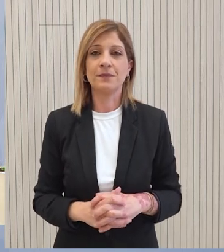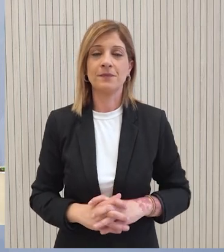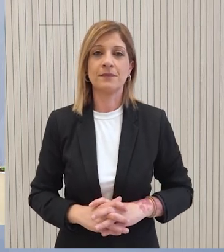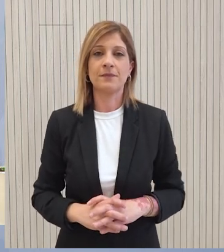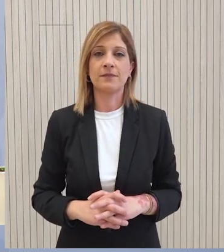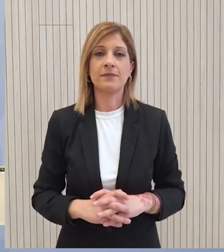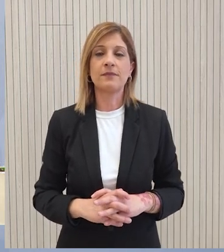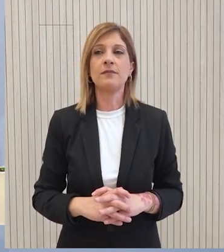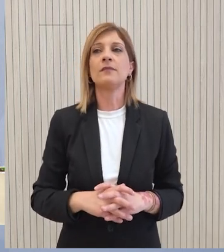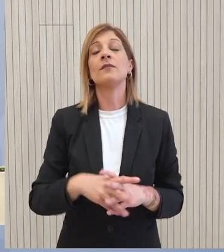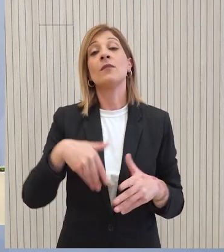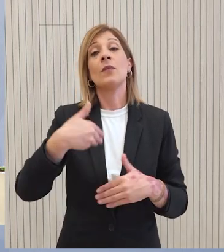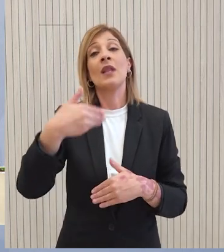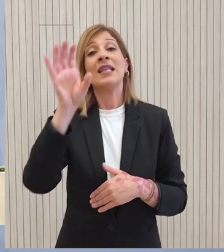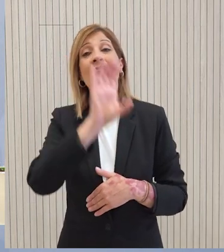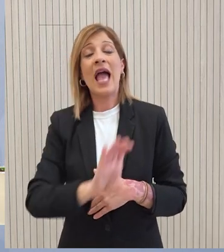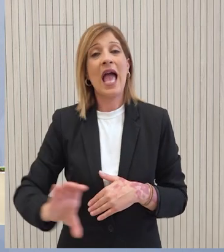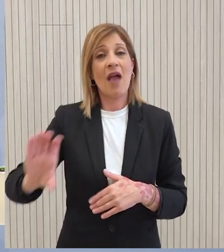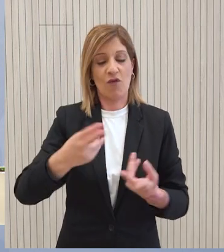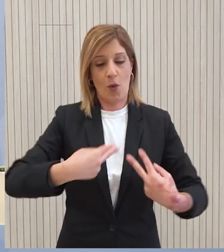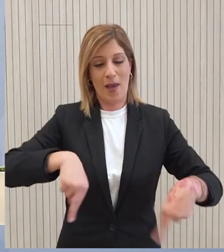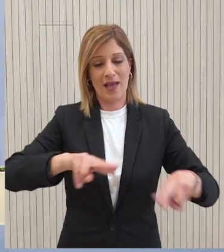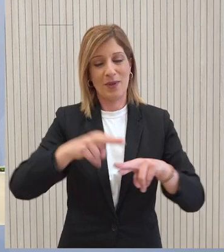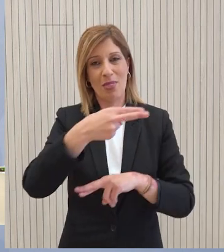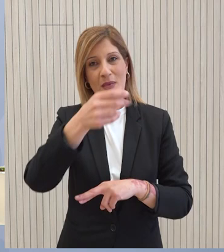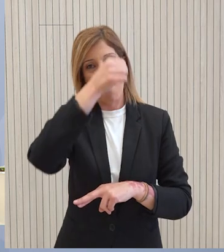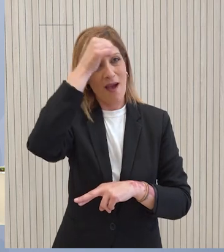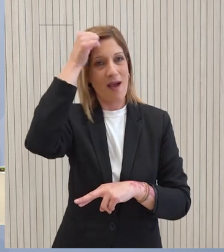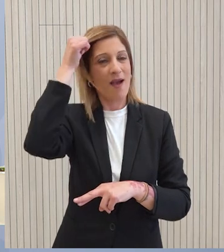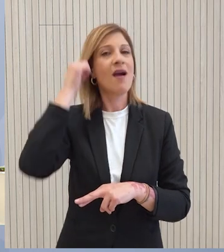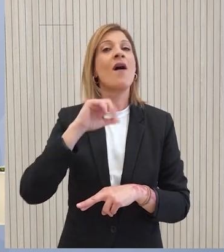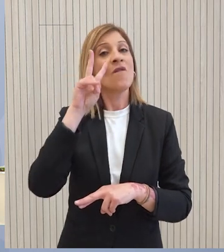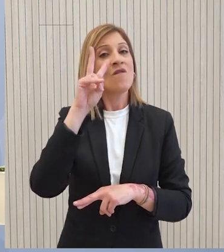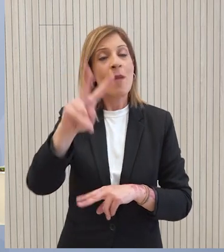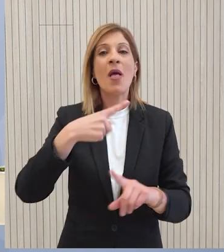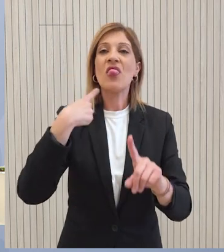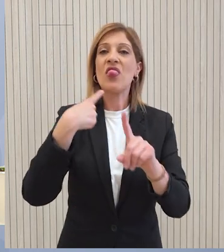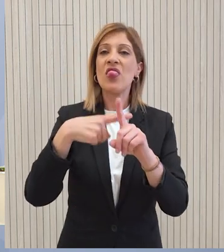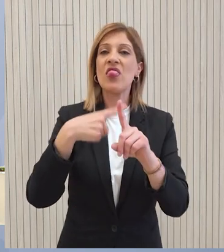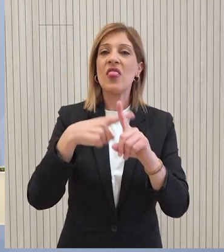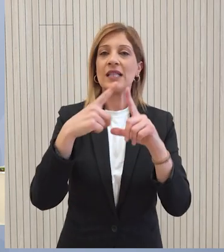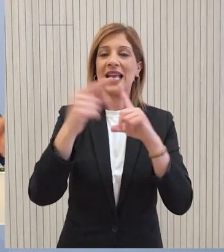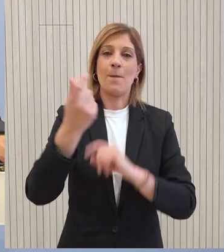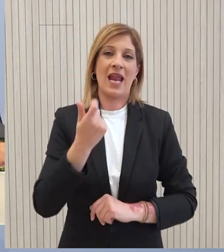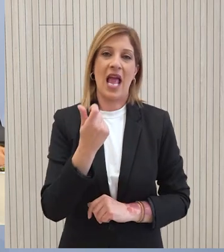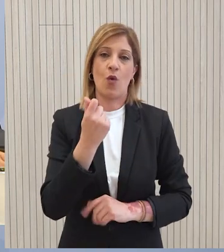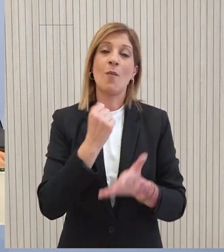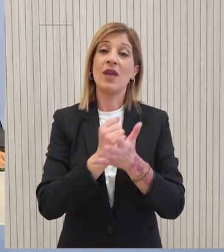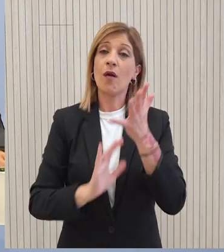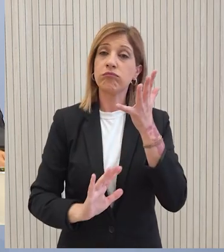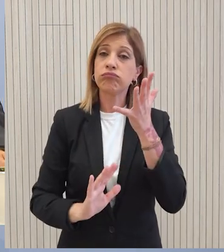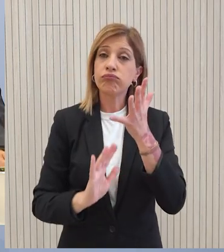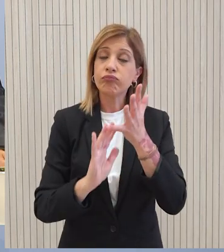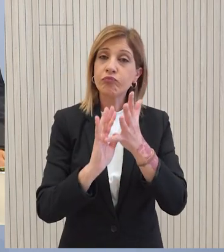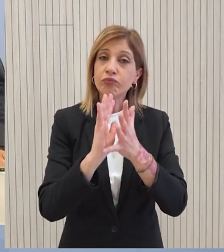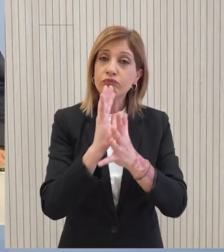Οι ερνές προβλέψεις της Ευρωπαϊκής Επιτροπής καταδεικνύουν την θετική πορεία της κυπριακής οικονομίας και την αύξηση της οικονομικής δραστηριότητας